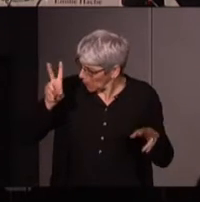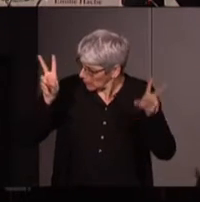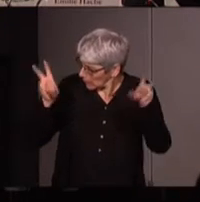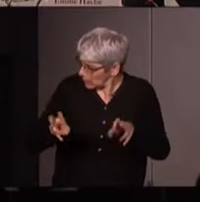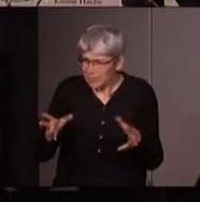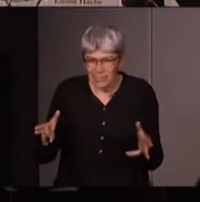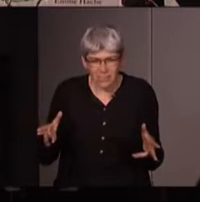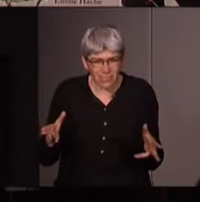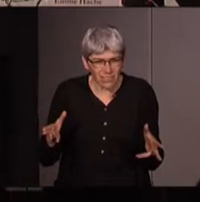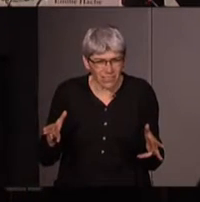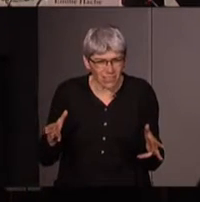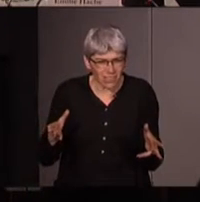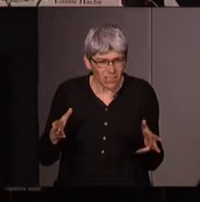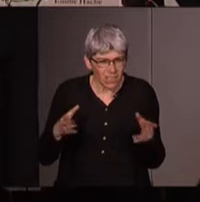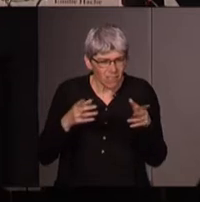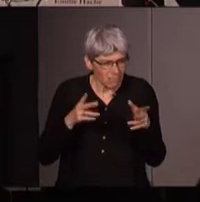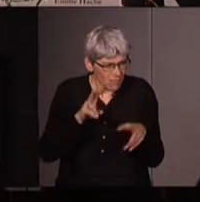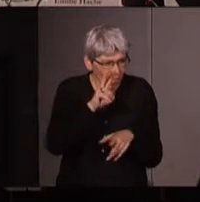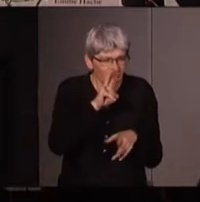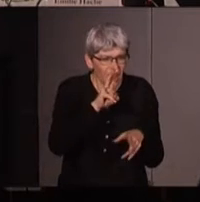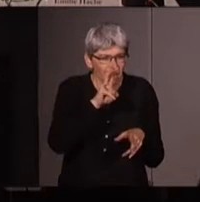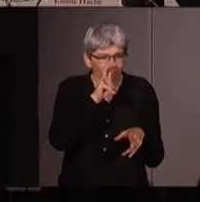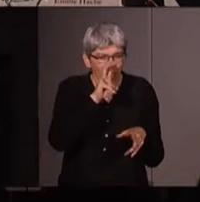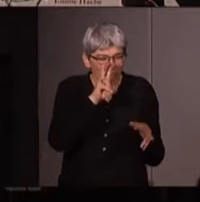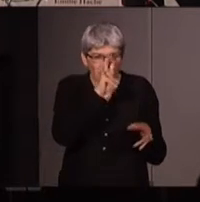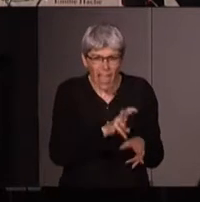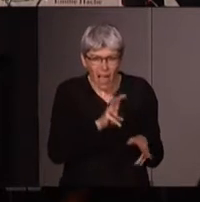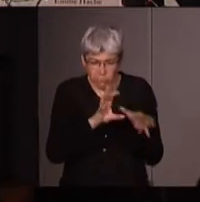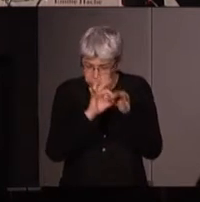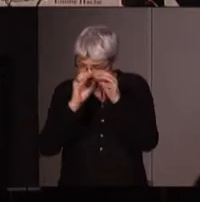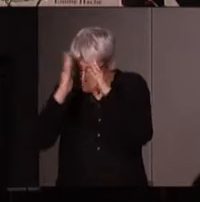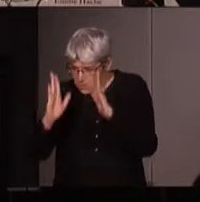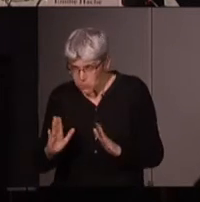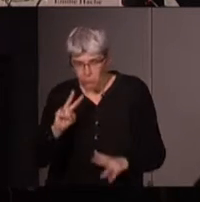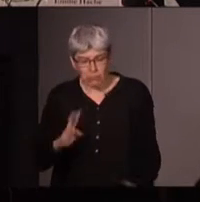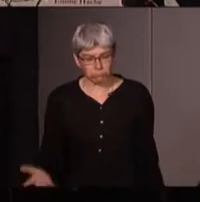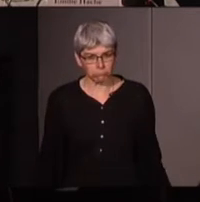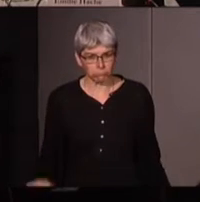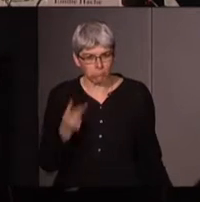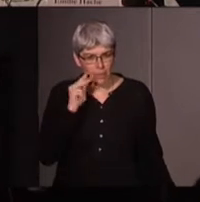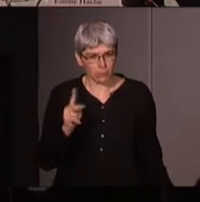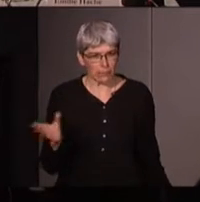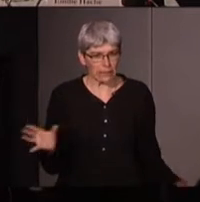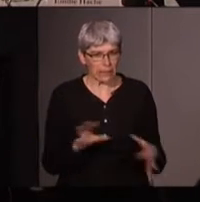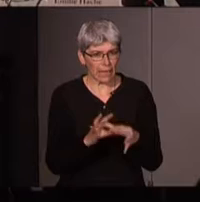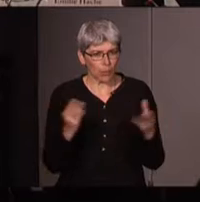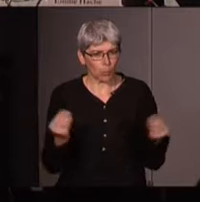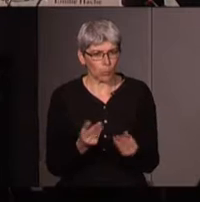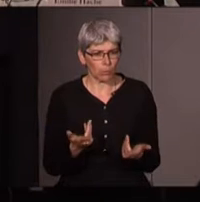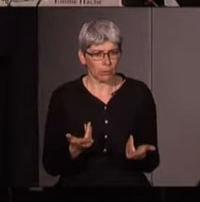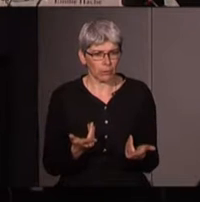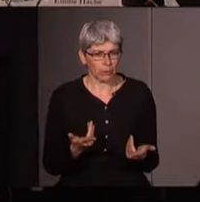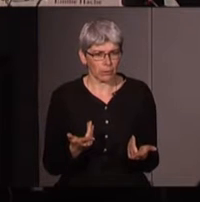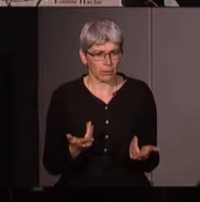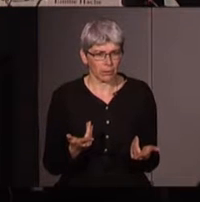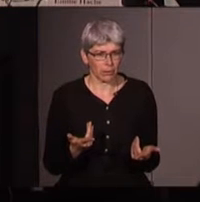ramener l'écologie à la maison parce que là c'est vrai que ça m'a quand même fait c'est quand même fait comme